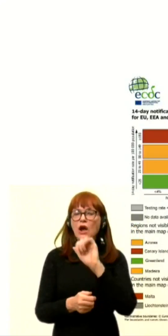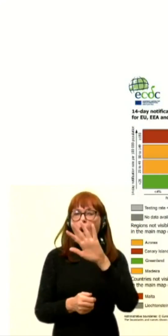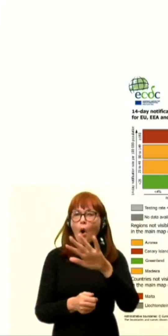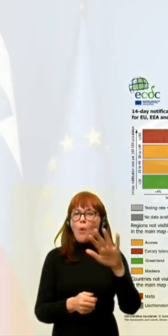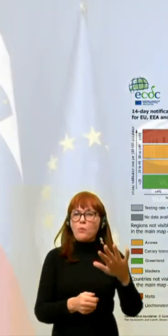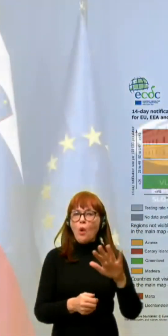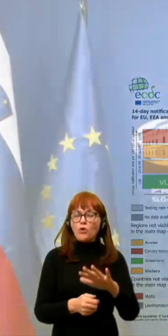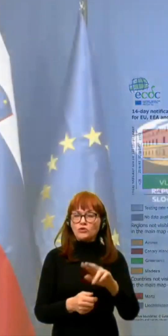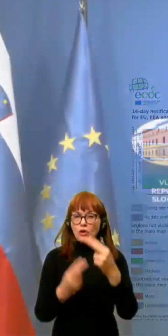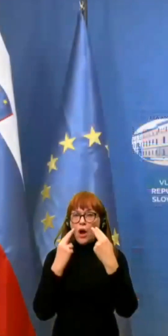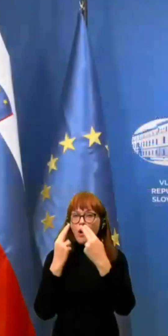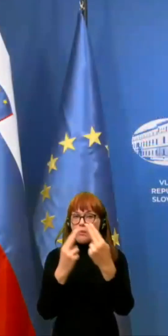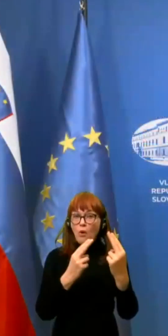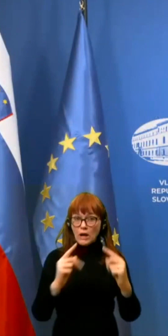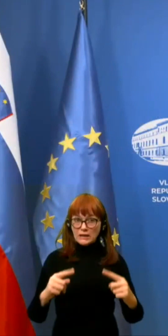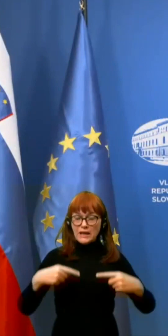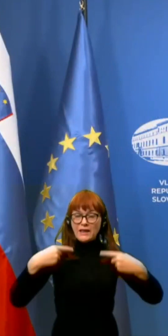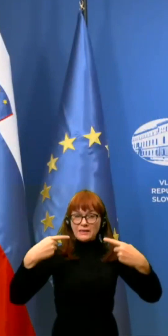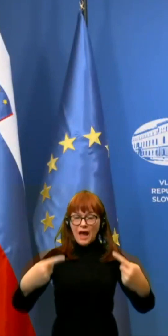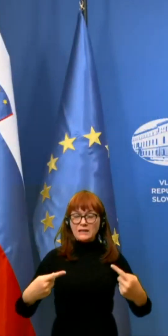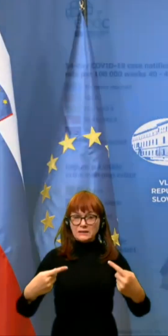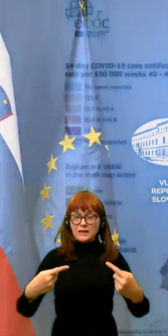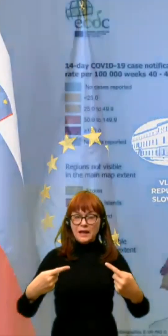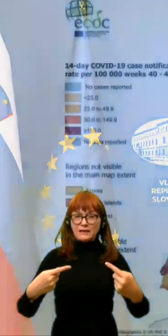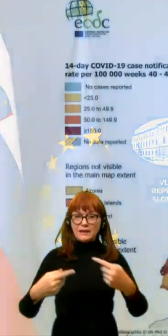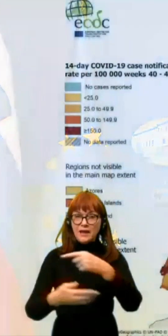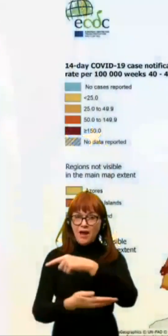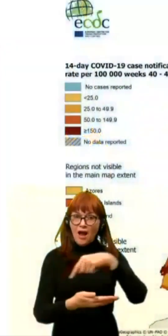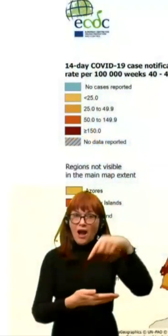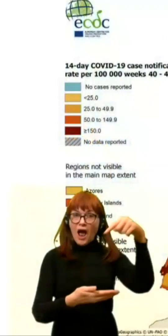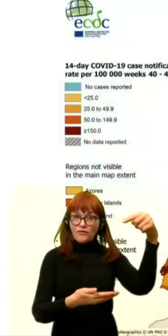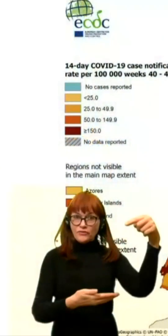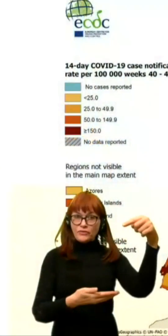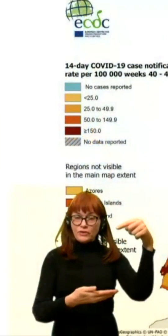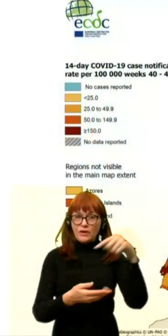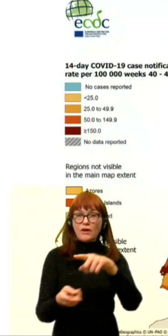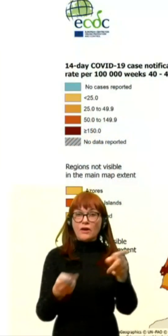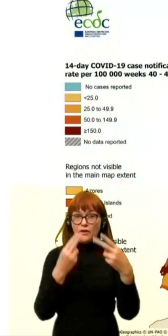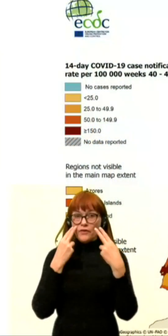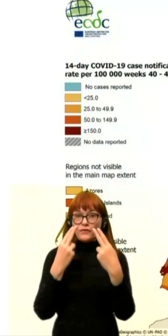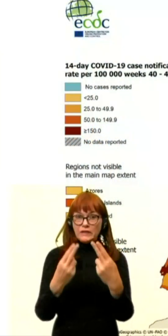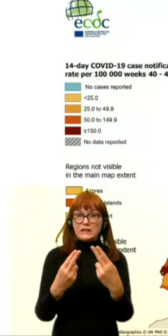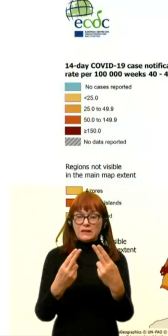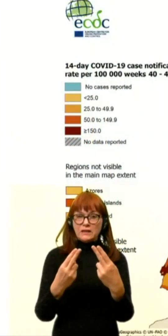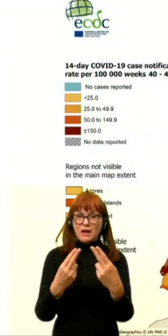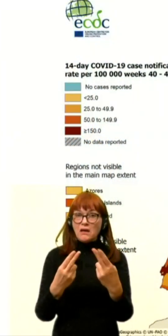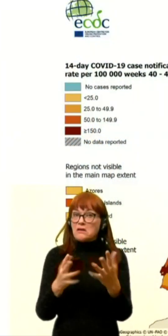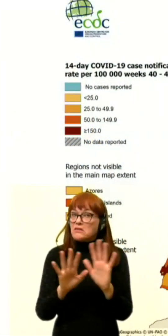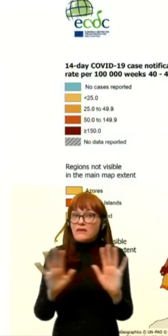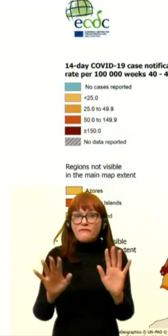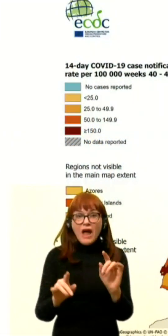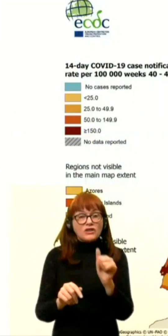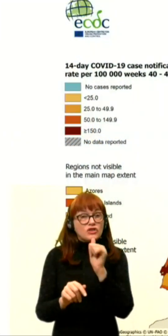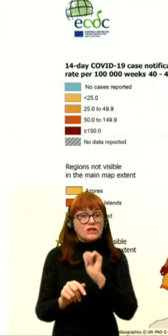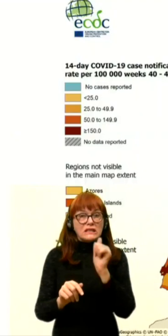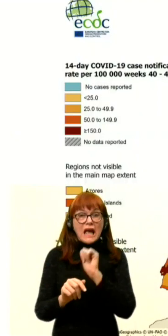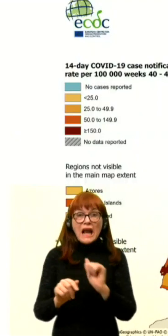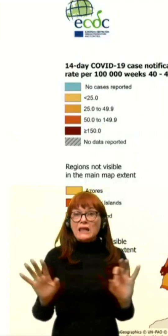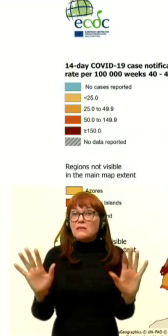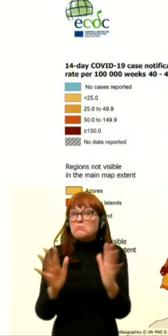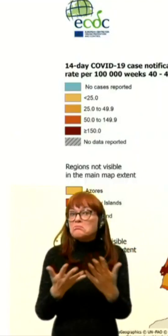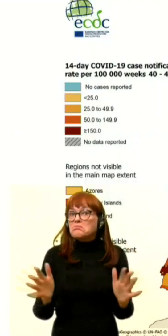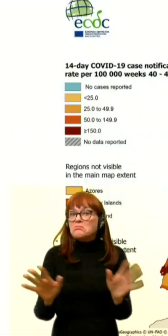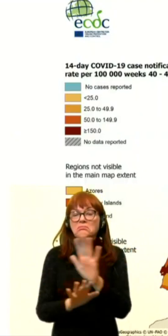Če pa pogledate naslednji graf, pa vidite, da nič ved zelenega ni nikjer,